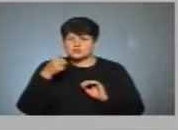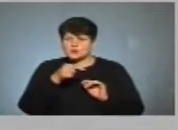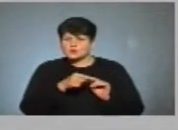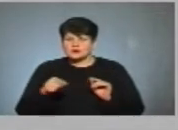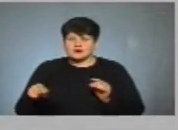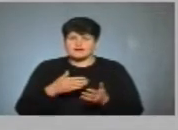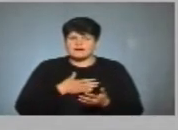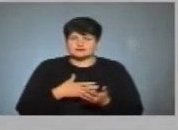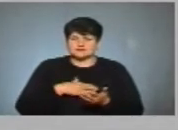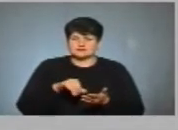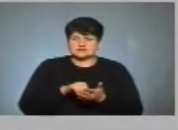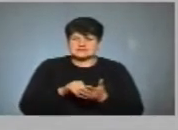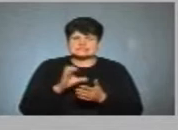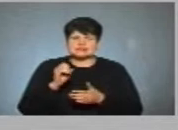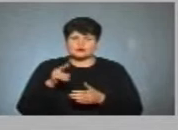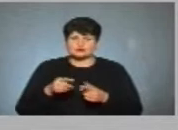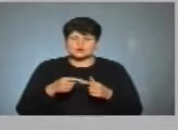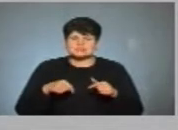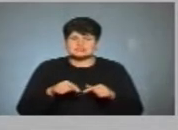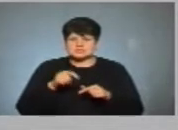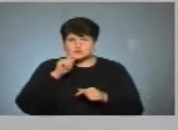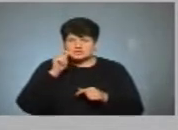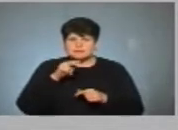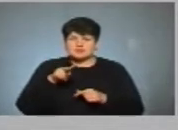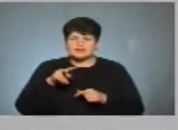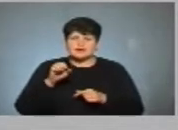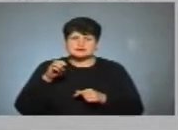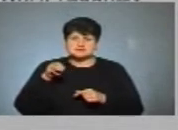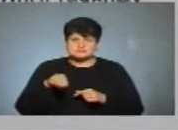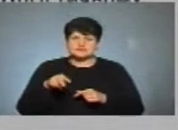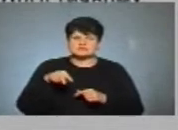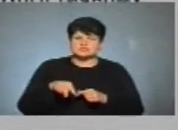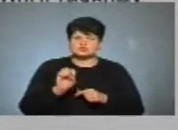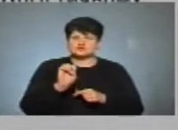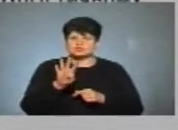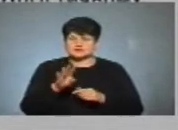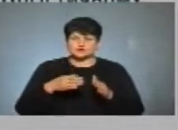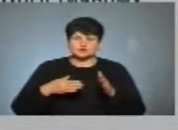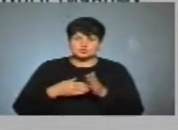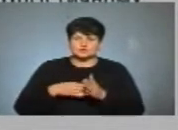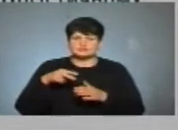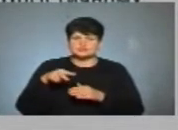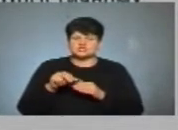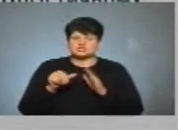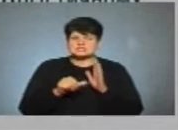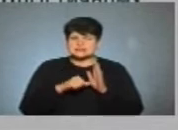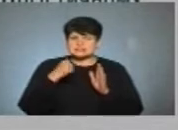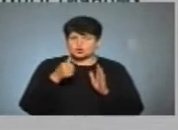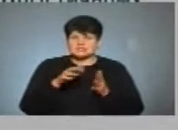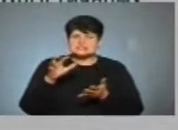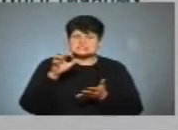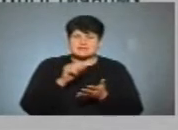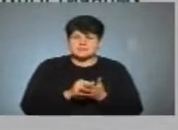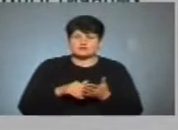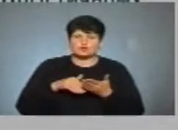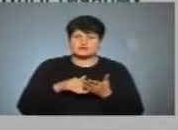членкиня Національної скаутської організації України «Пласт». З 2014-го до 2016-го років займалася